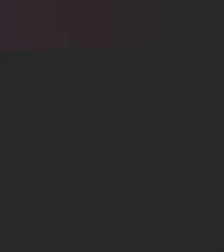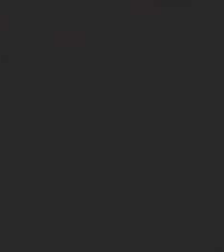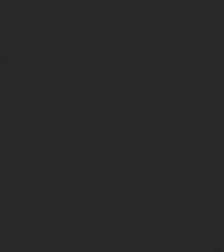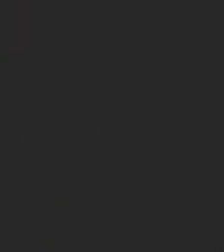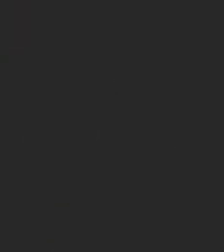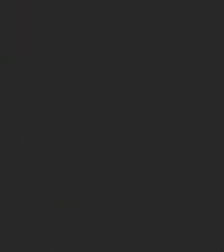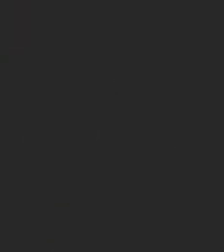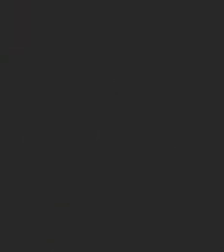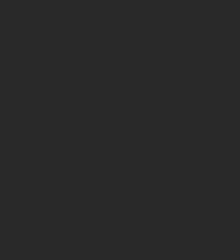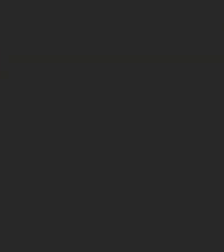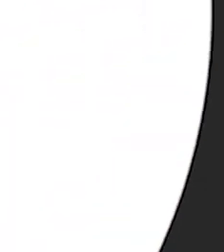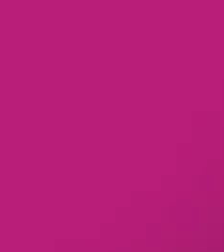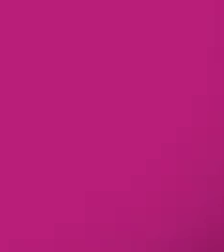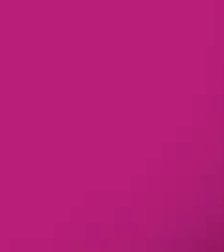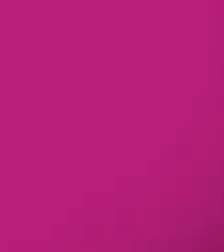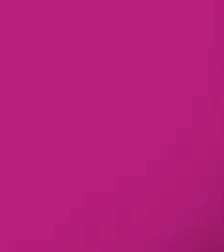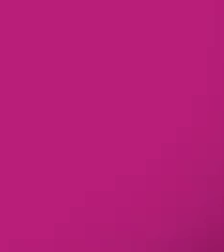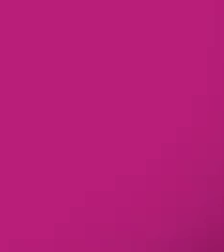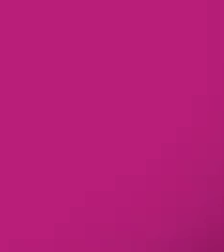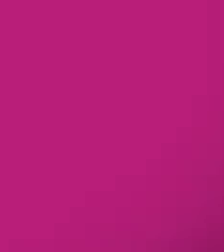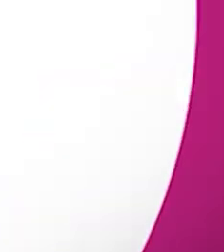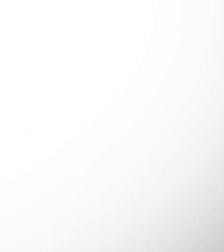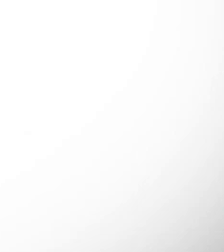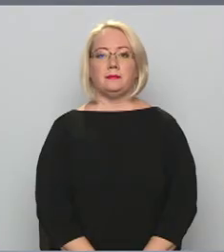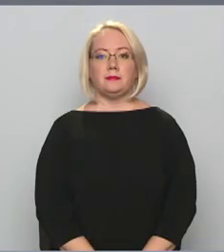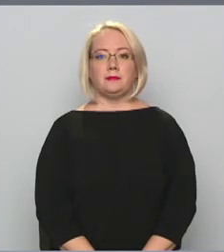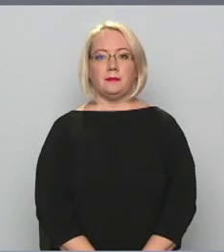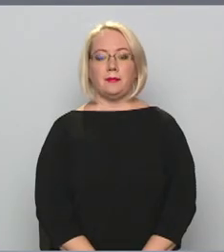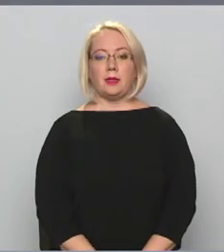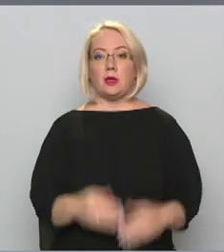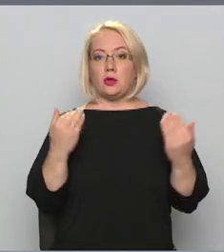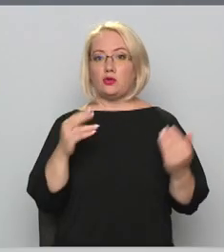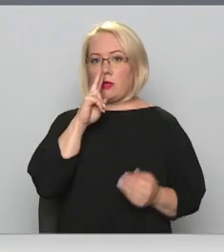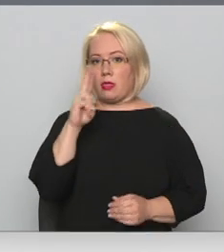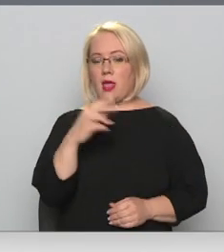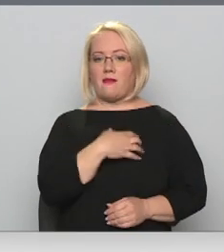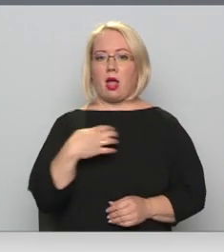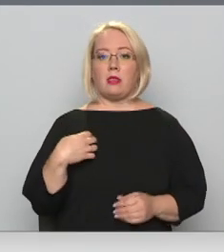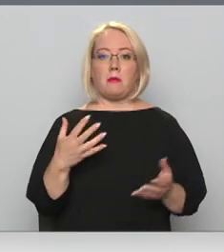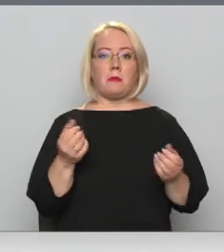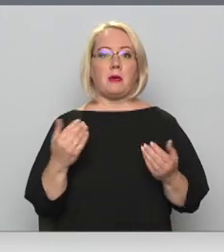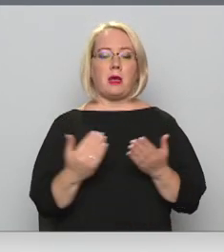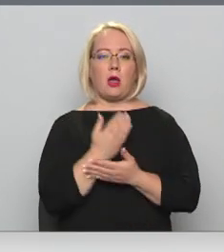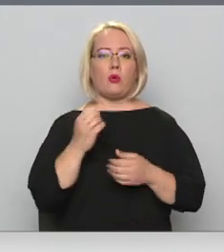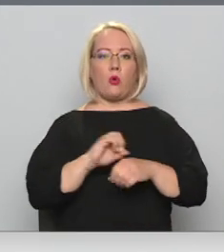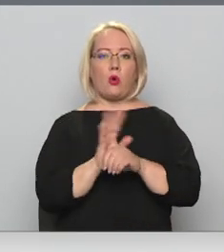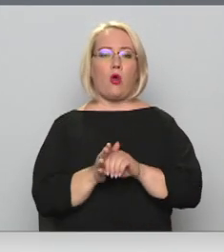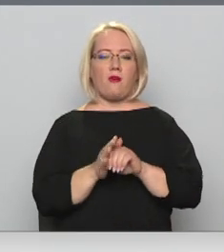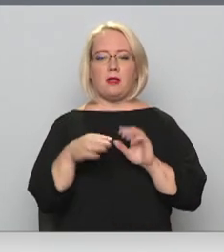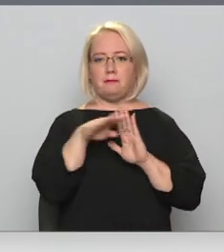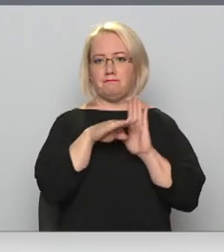Re, viss ēters ir te! Šonadēļ valdība pieņēma jauno COVID-19